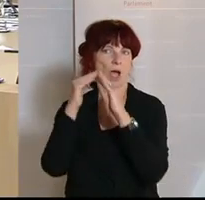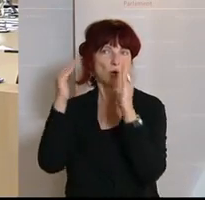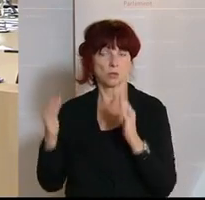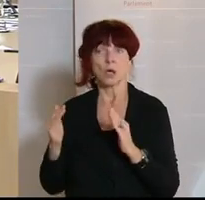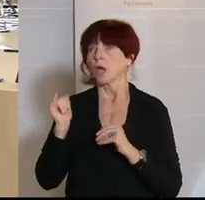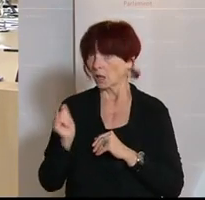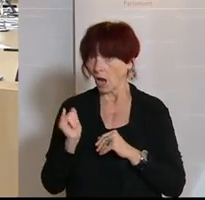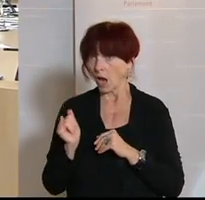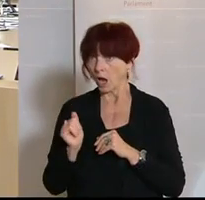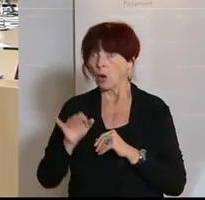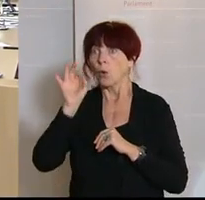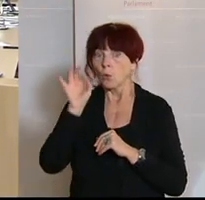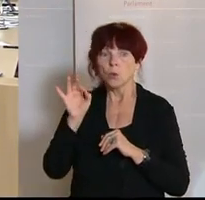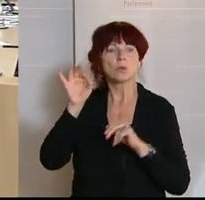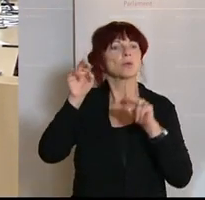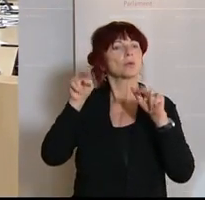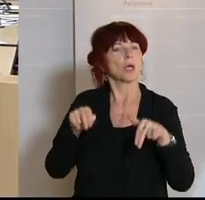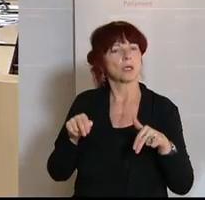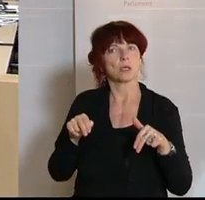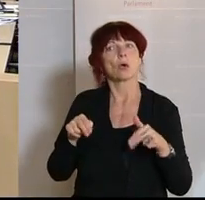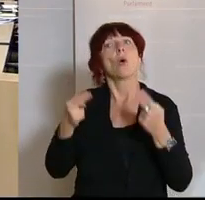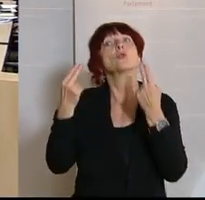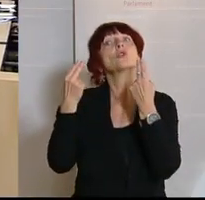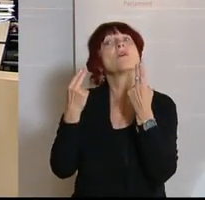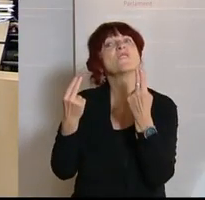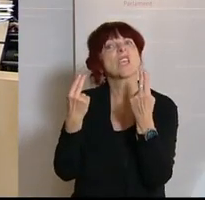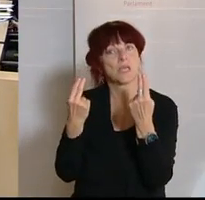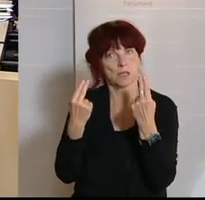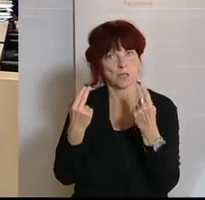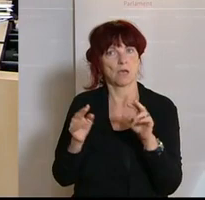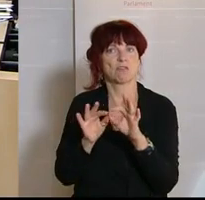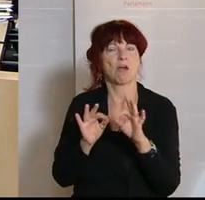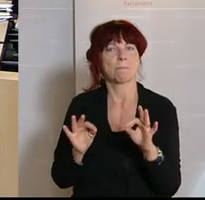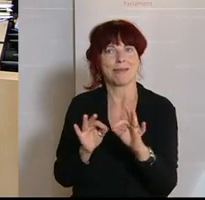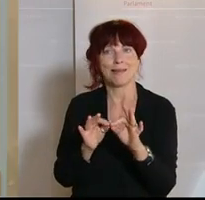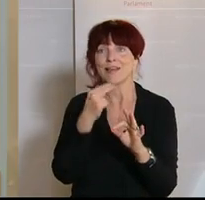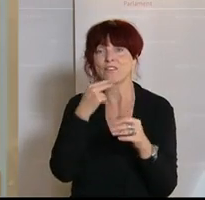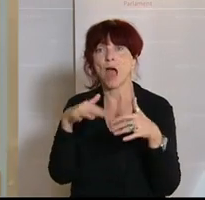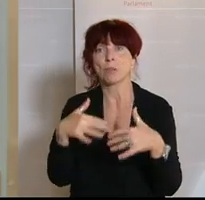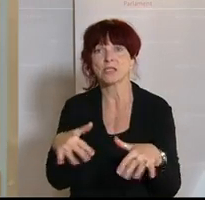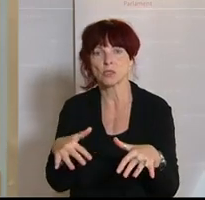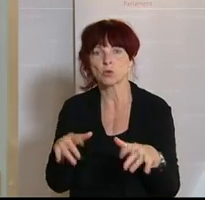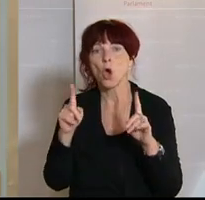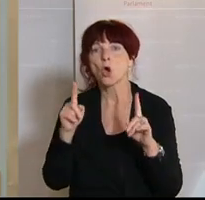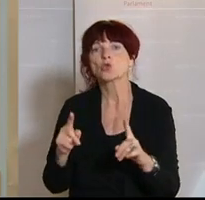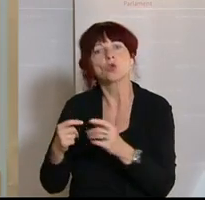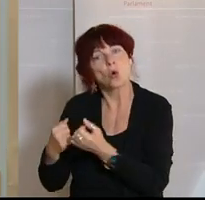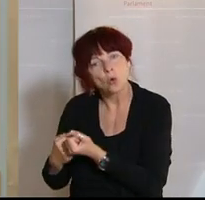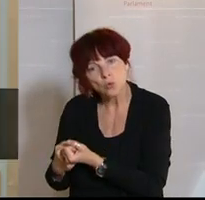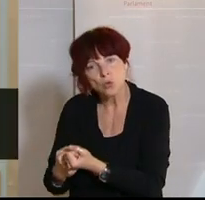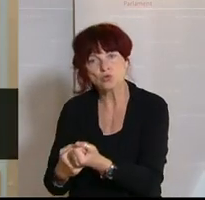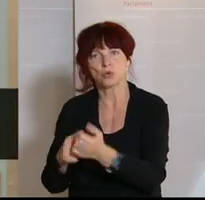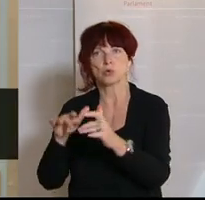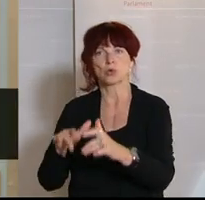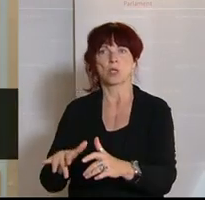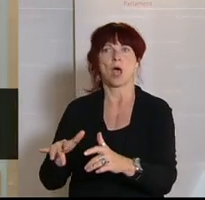allem wichtig für unsere Familien, dass alle Familien, die von Arbeitslosigkeit betroffen sind, Unterstützung aus dem Familienhärtefonds bekommen.